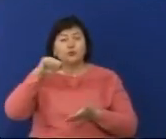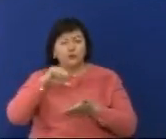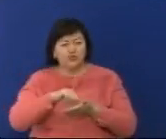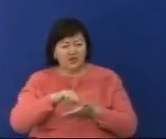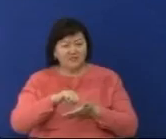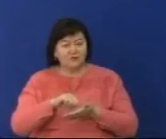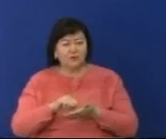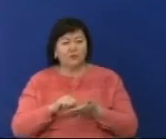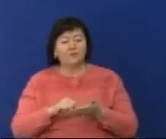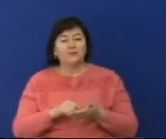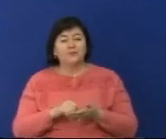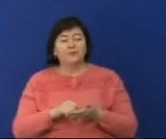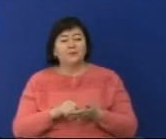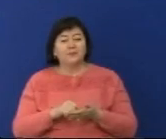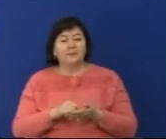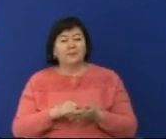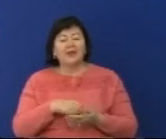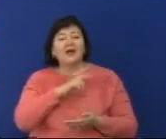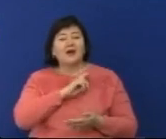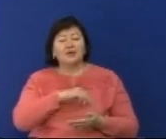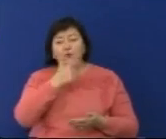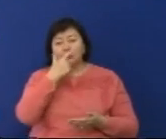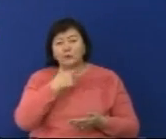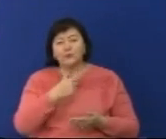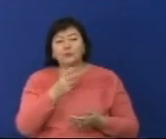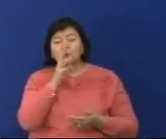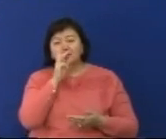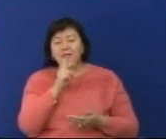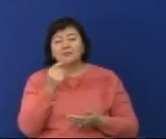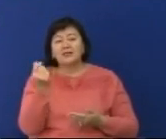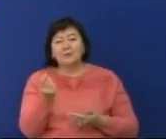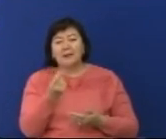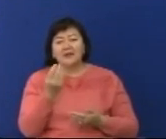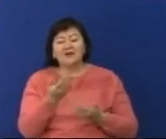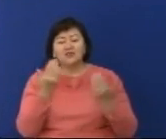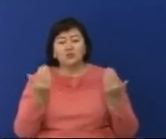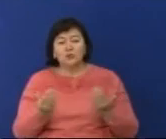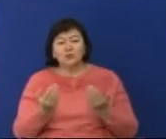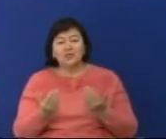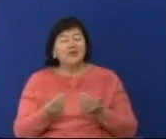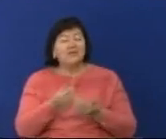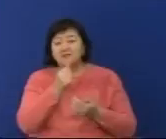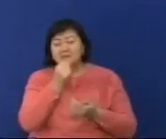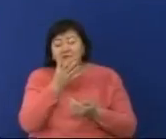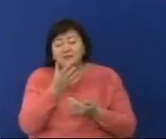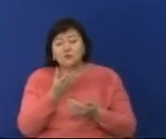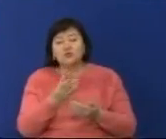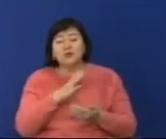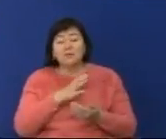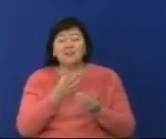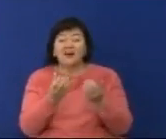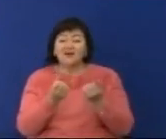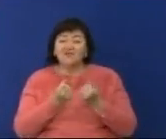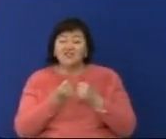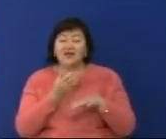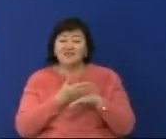қатысуымен жүзеге сады. Мәдениет қызметкерлерінің жалақысының аздығы оларға мемлекеттік бағдырламалар арқылы баспана алуға да мүмкіндік бермей келген. Президент Қасым